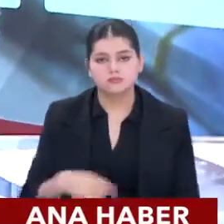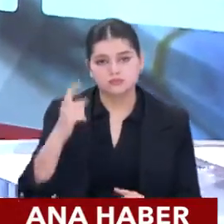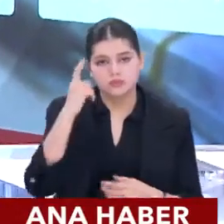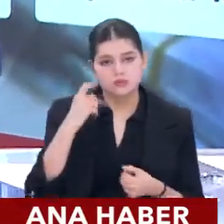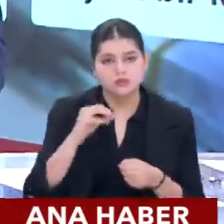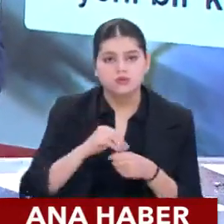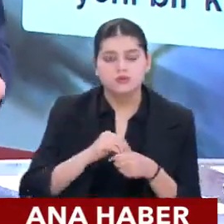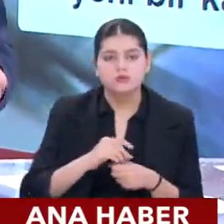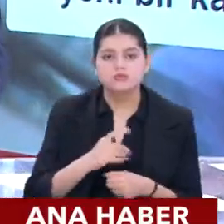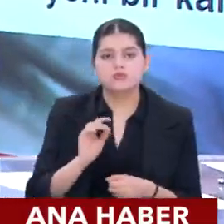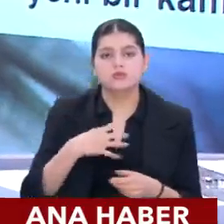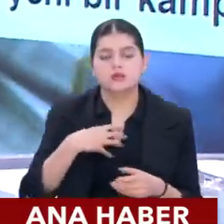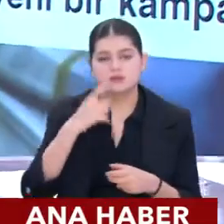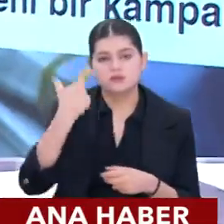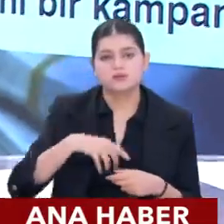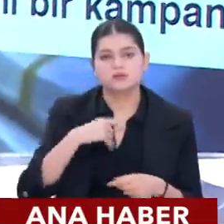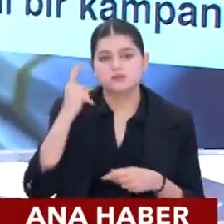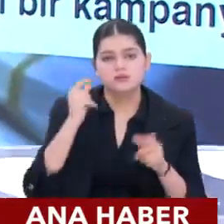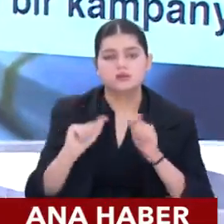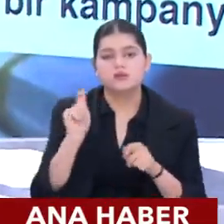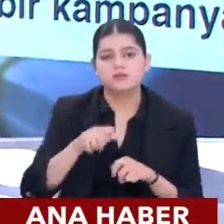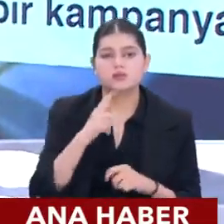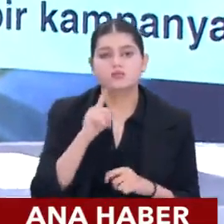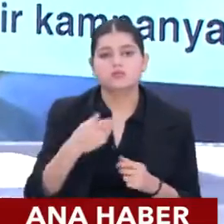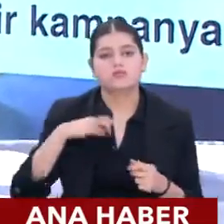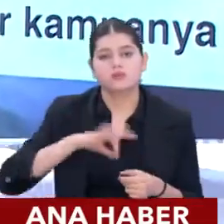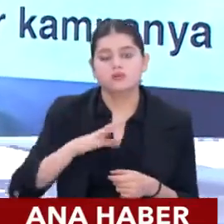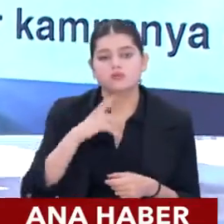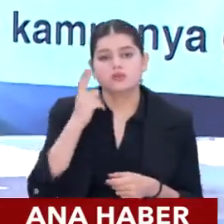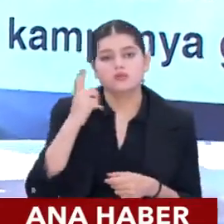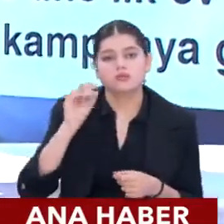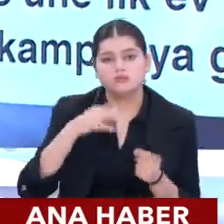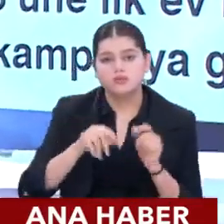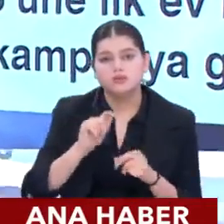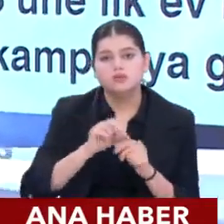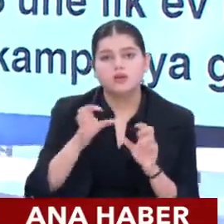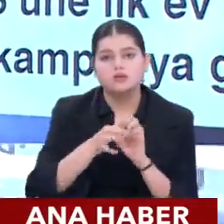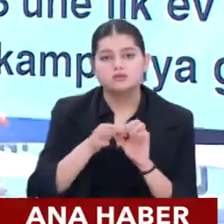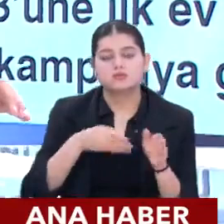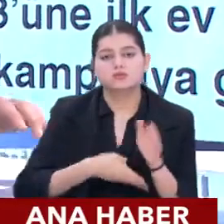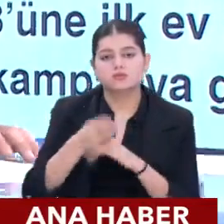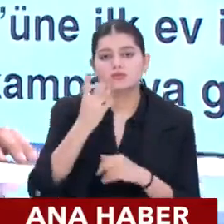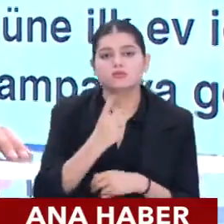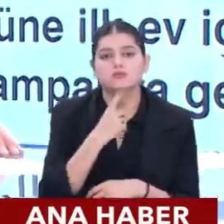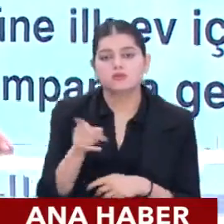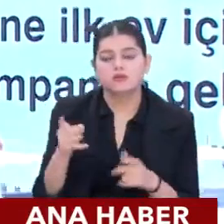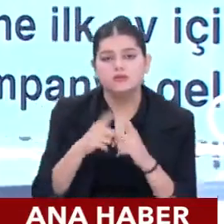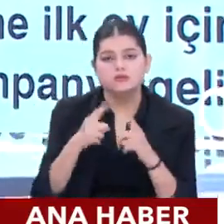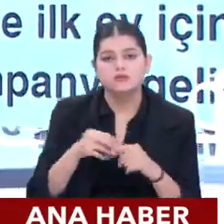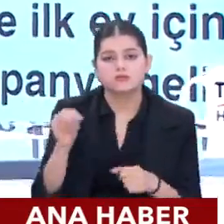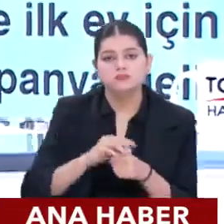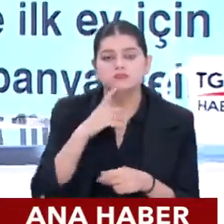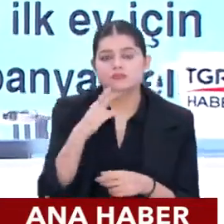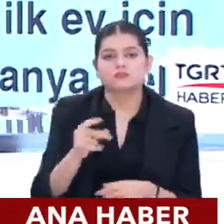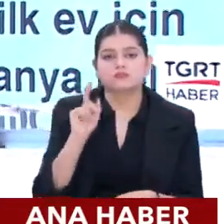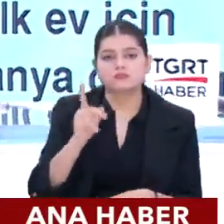planları bilmek ve bireysel plan yapmakta da fayda var. Bu tabii ki devletin planlarıyla eş güdümlü olarak onları hesaba